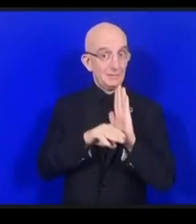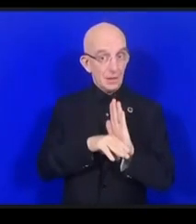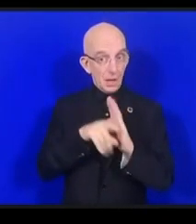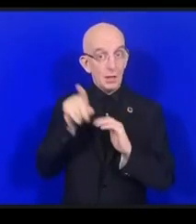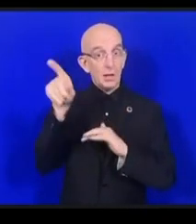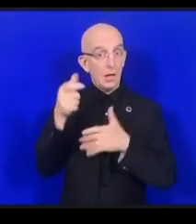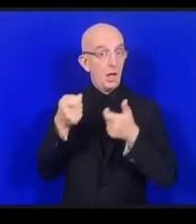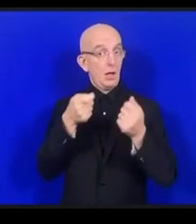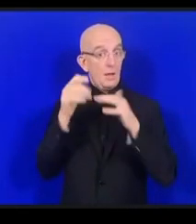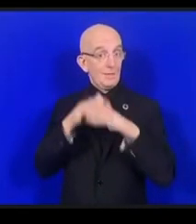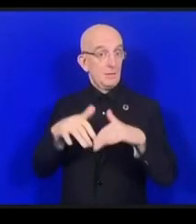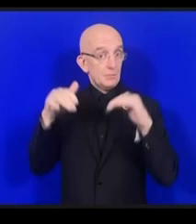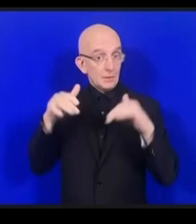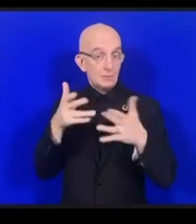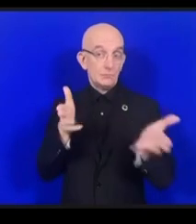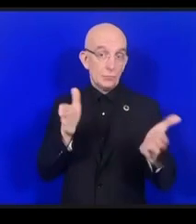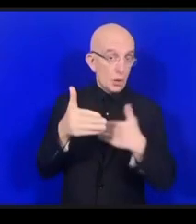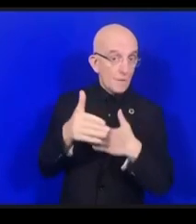sans